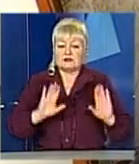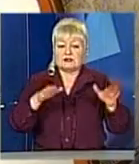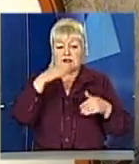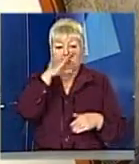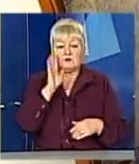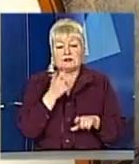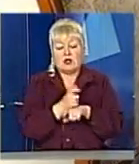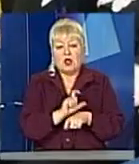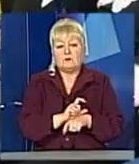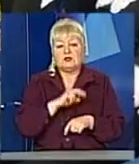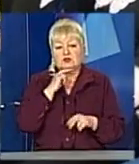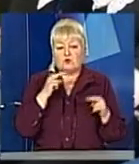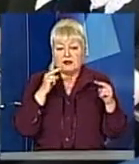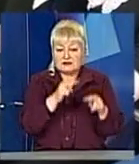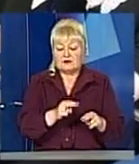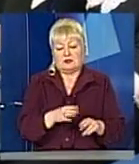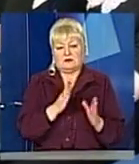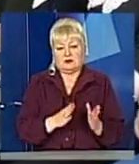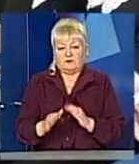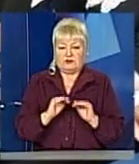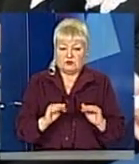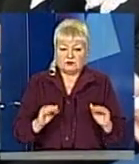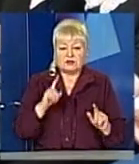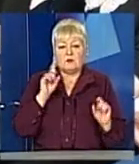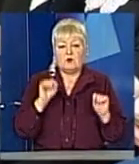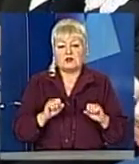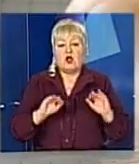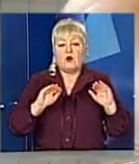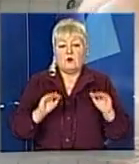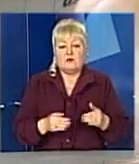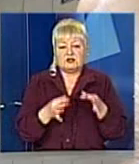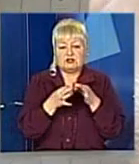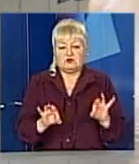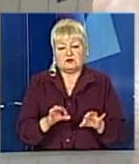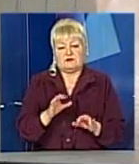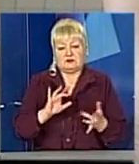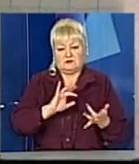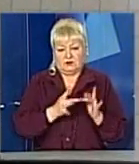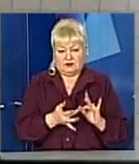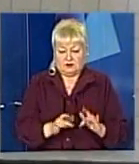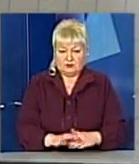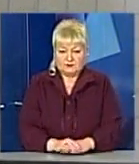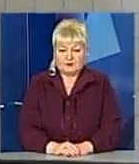батьків більше уваги звертати на поведінку дітей та по можливості обмежити доступ до соціальних мереж.